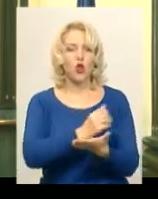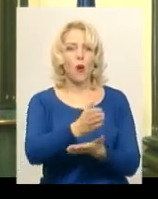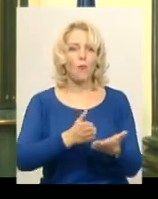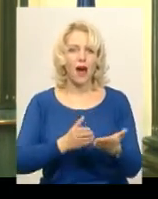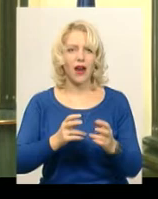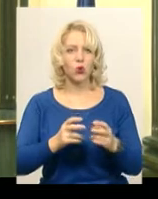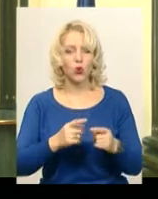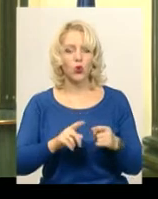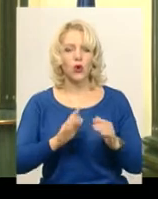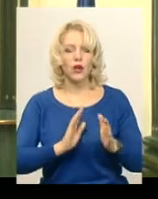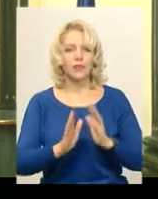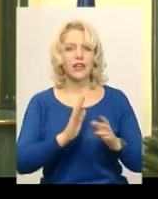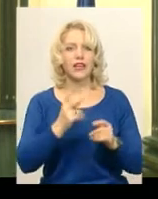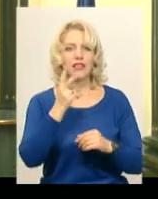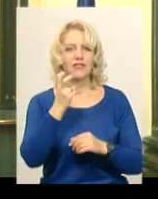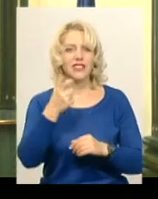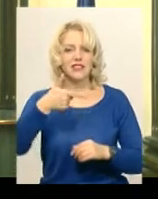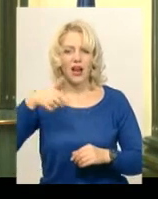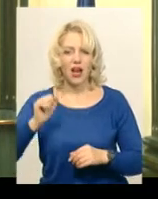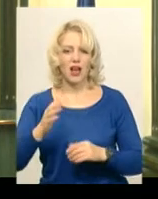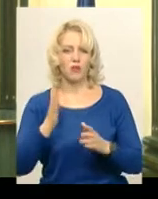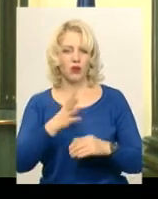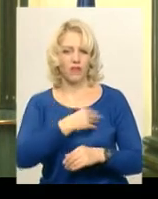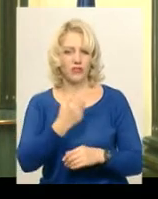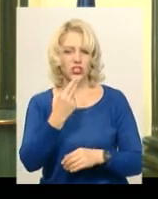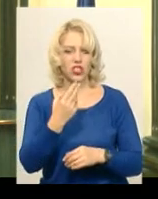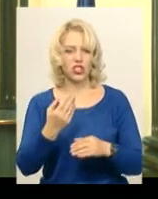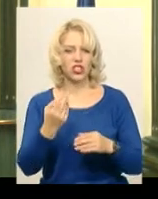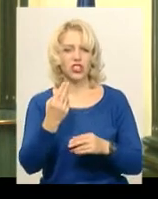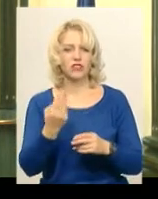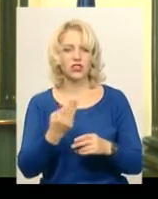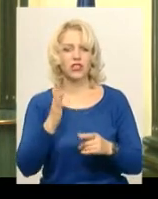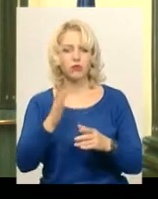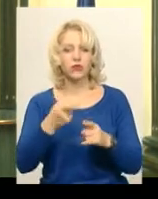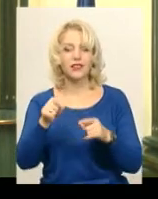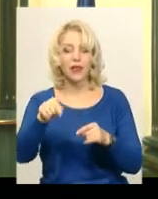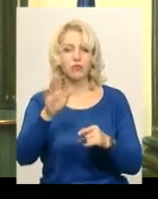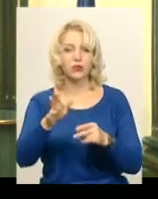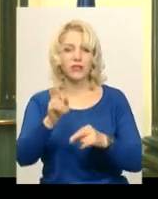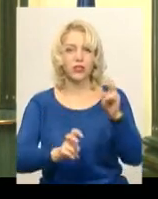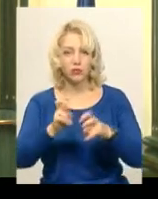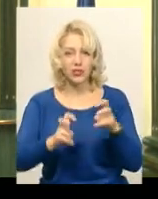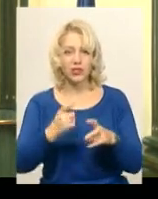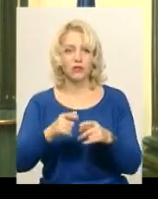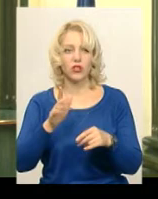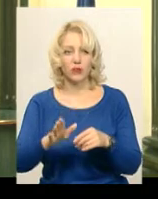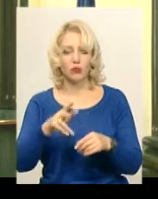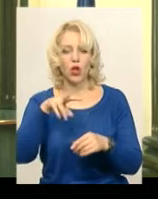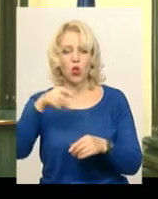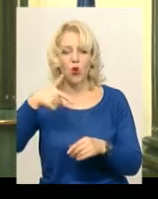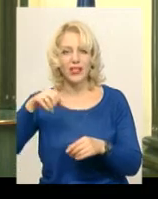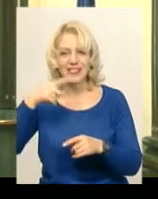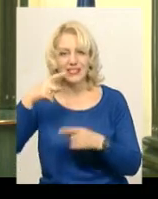вулиця Вінницьке шосе, де ми так само плануємо виробництво плюс логістику і під виробництво і листоку далі планувати